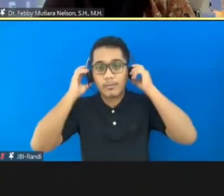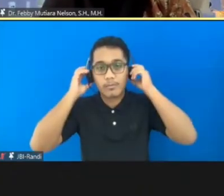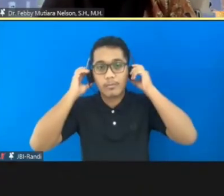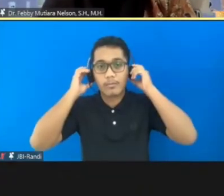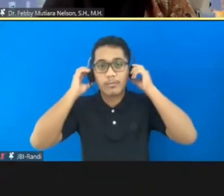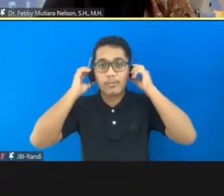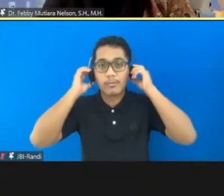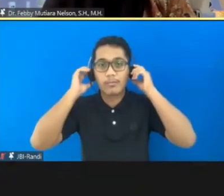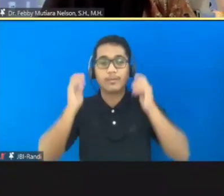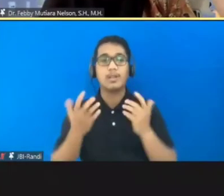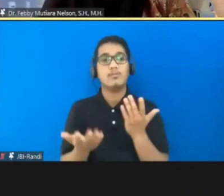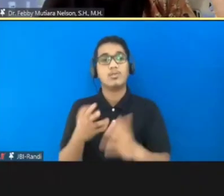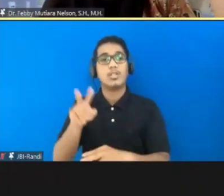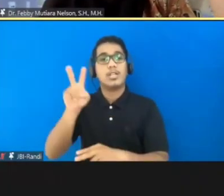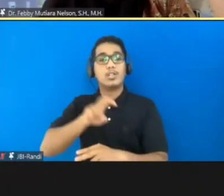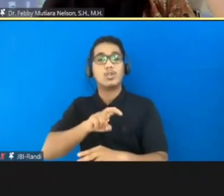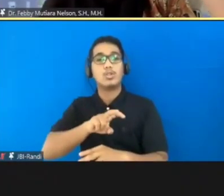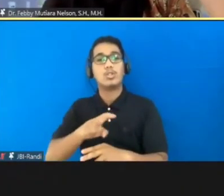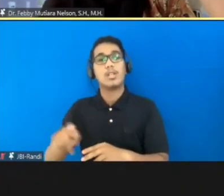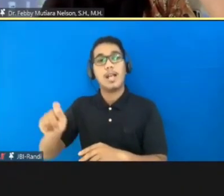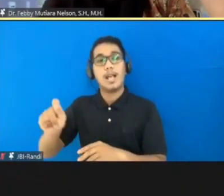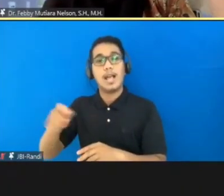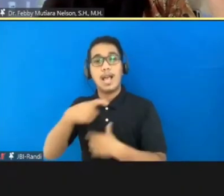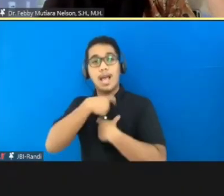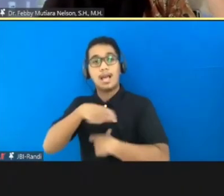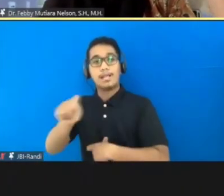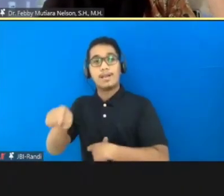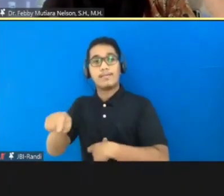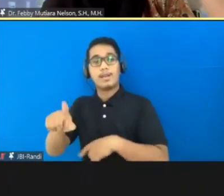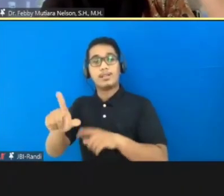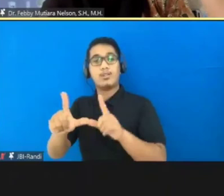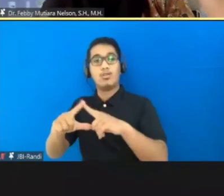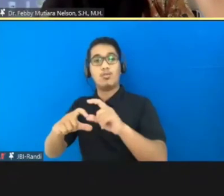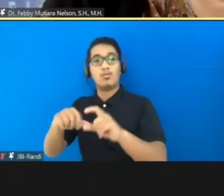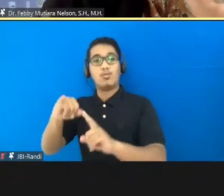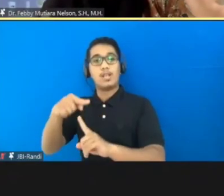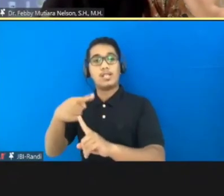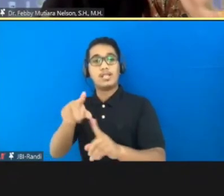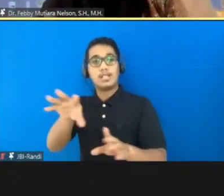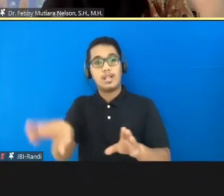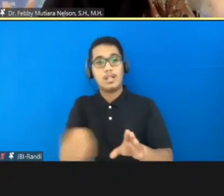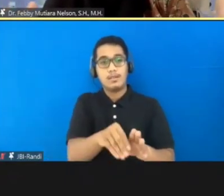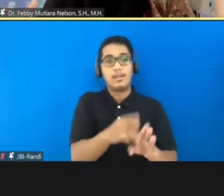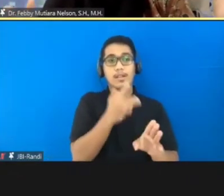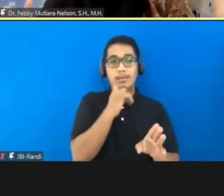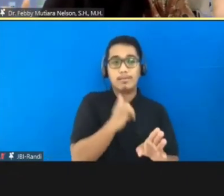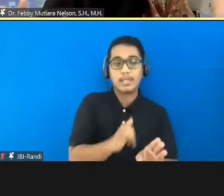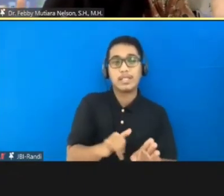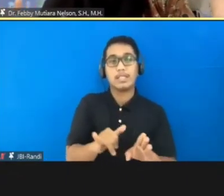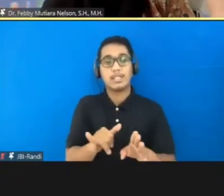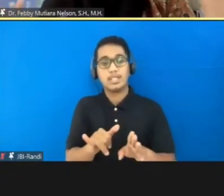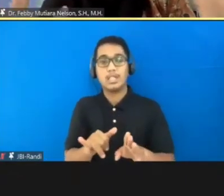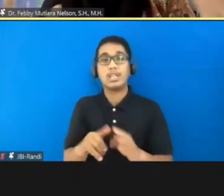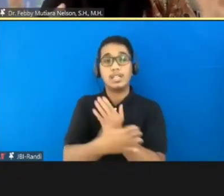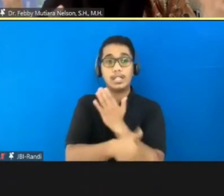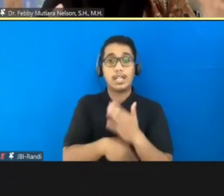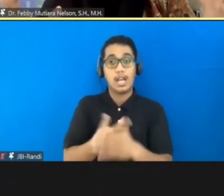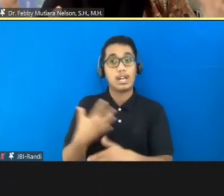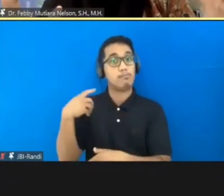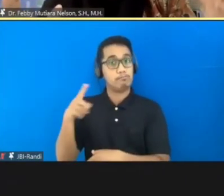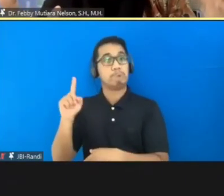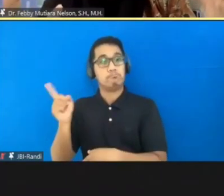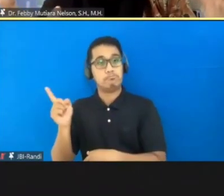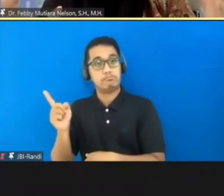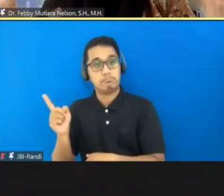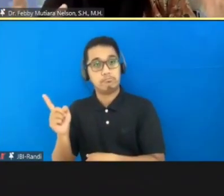Kemudian harus ada keikusertaan hakim atau wasir di sini. Kalau memang mau dilakukan seperti negara-negara kamen loh. Artinya ini dilakukan